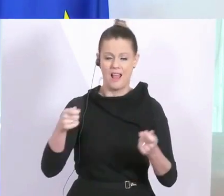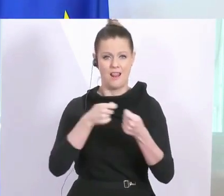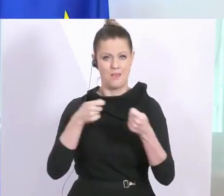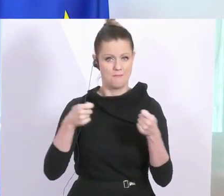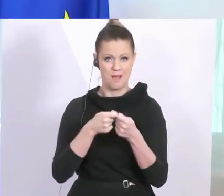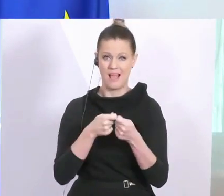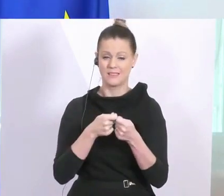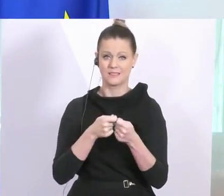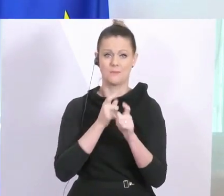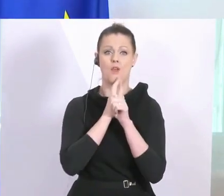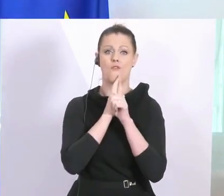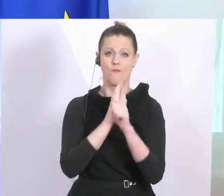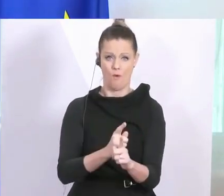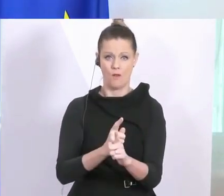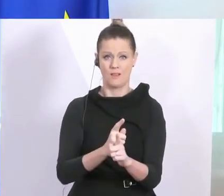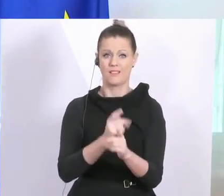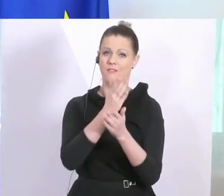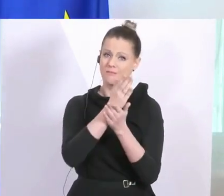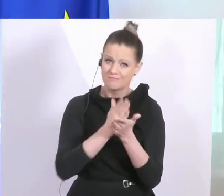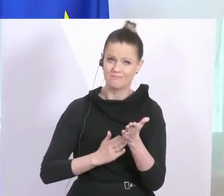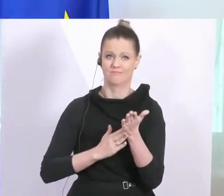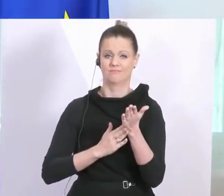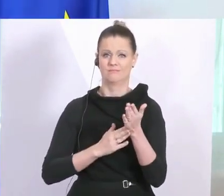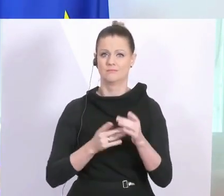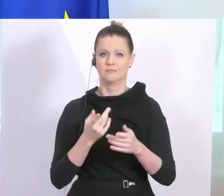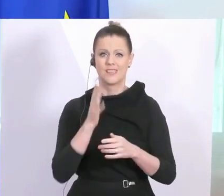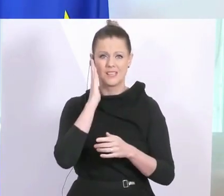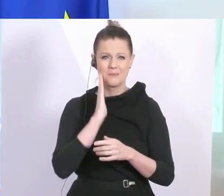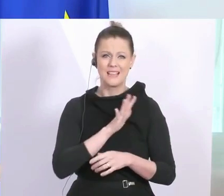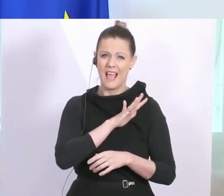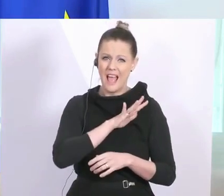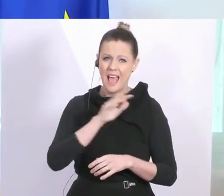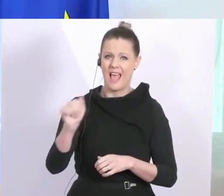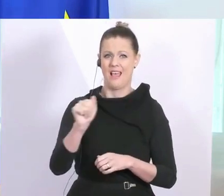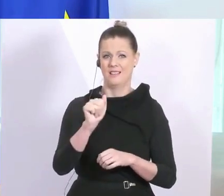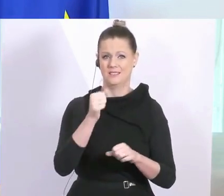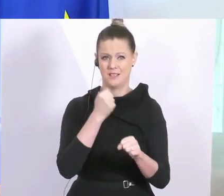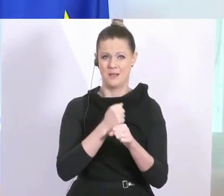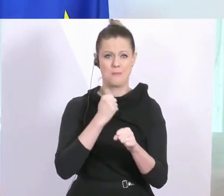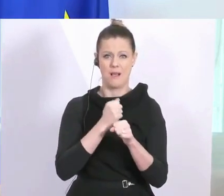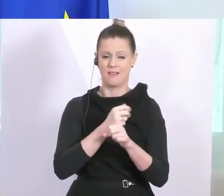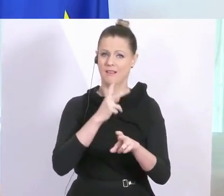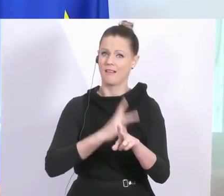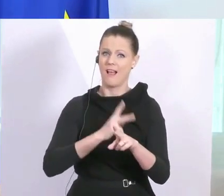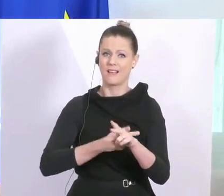sind, zu befolgen. Alles zu tun, dass sich die Krankheit nicht weiter ausbreitet und ihre